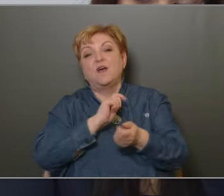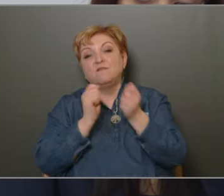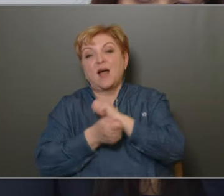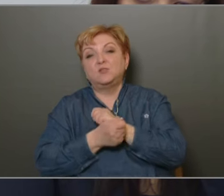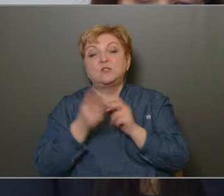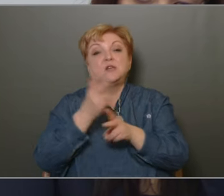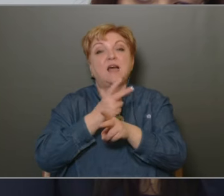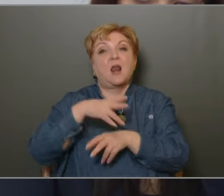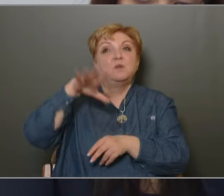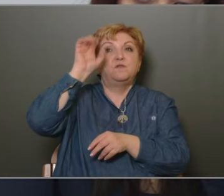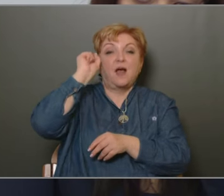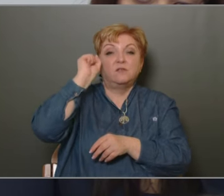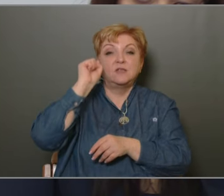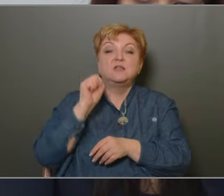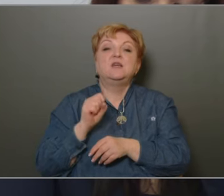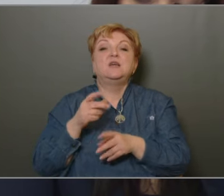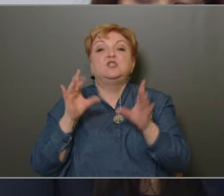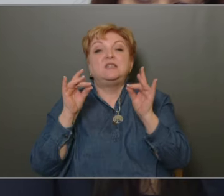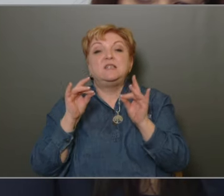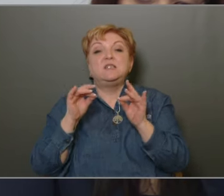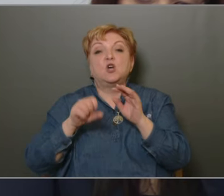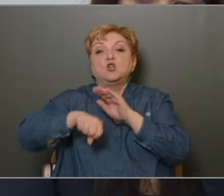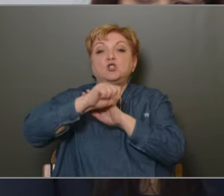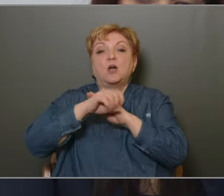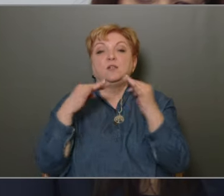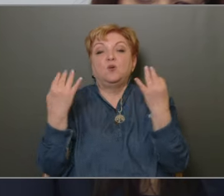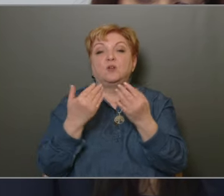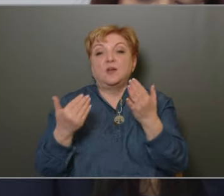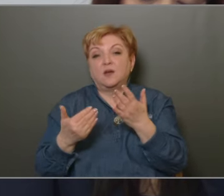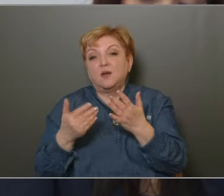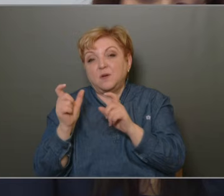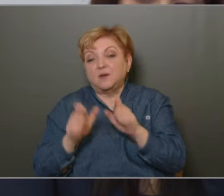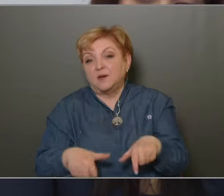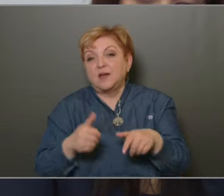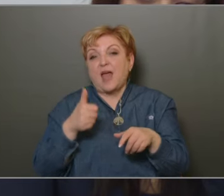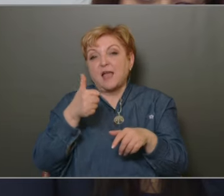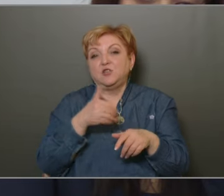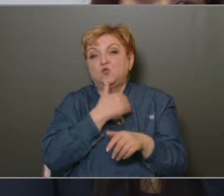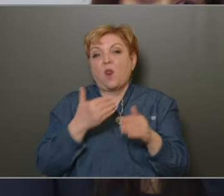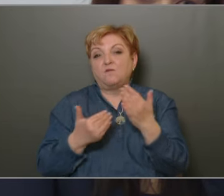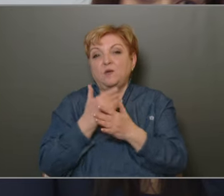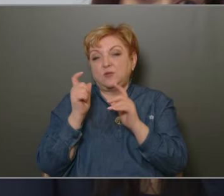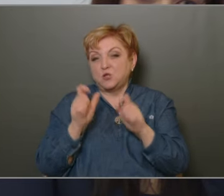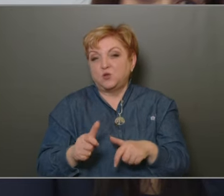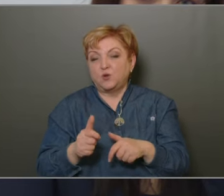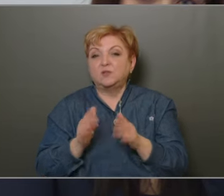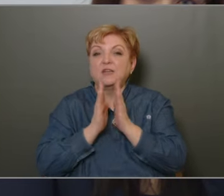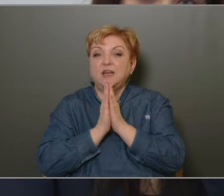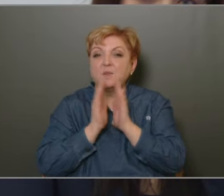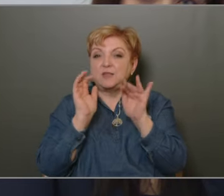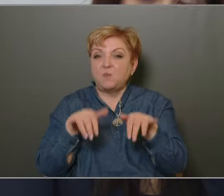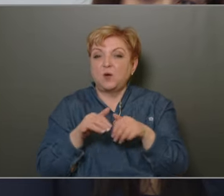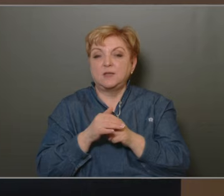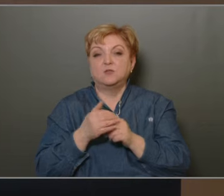állami fölfogás is, és legalább tíz stadionépítésre jut majd egy iskola felújítás is. Kérem az előterjesztés támogatását.